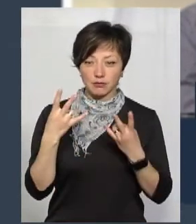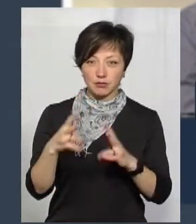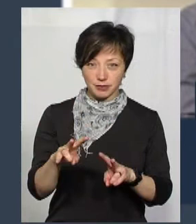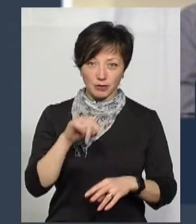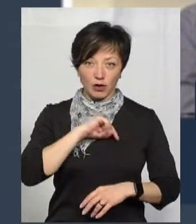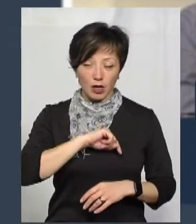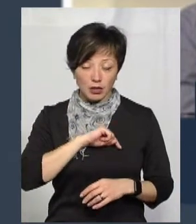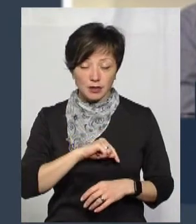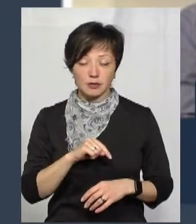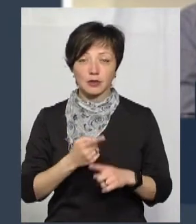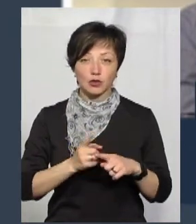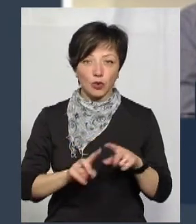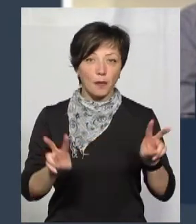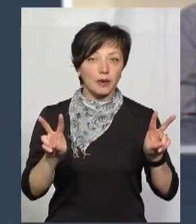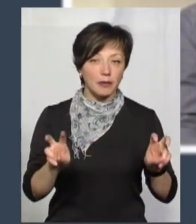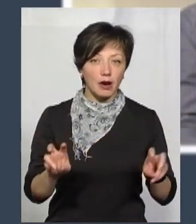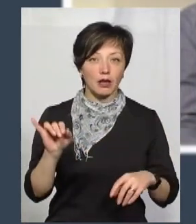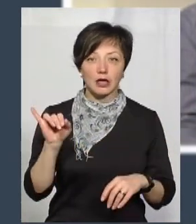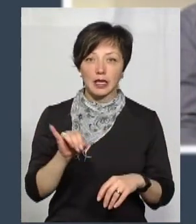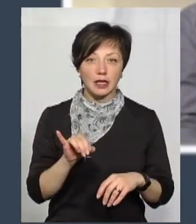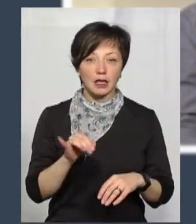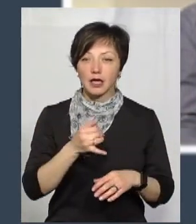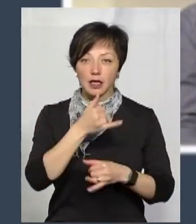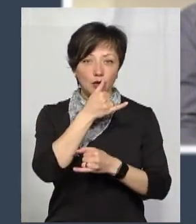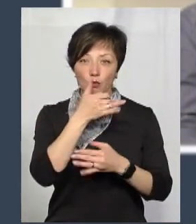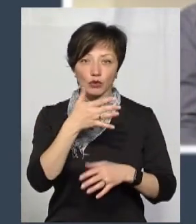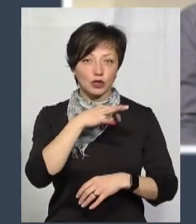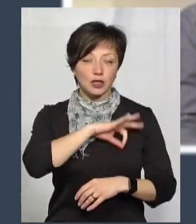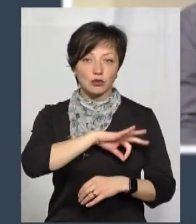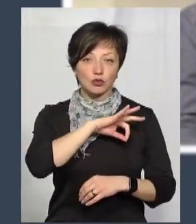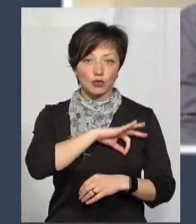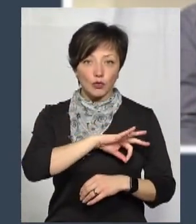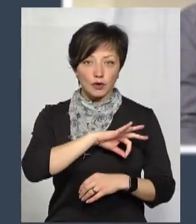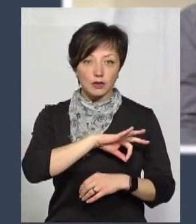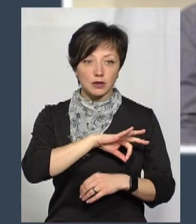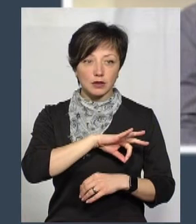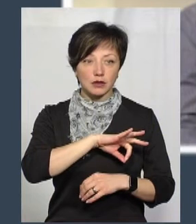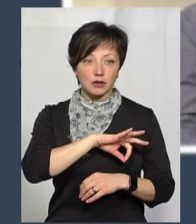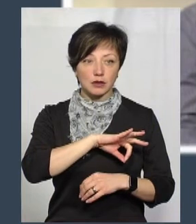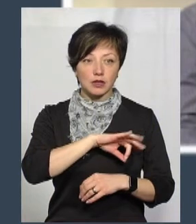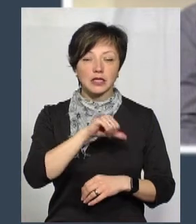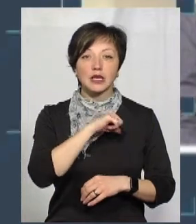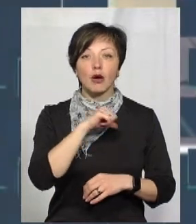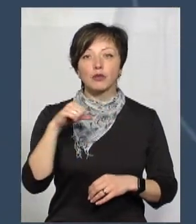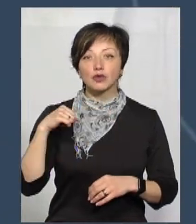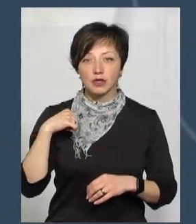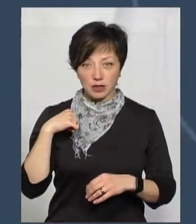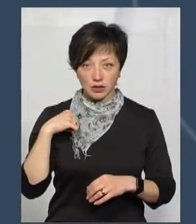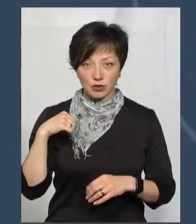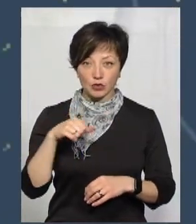препарату, і він не може застосовуватися самостійно